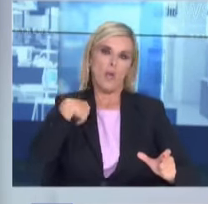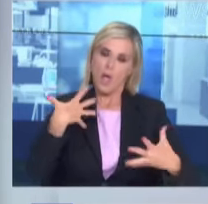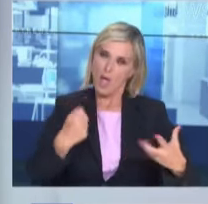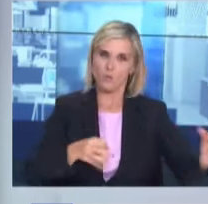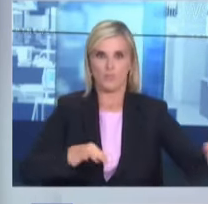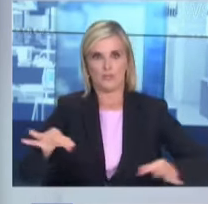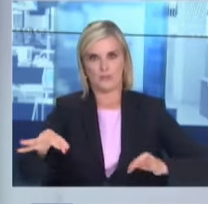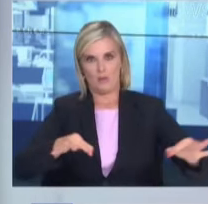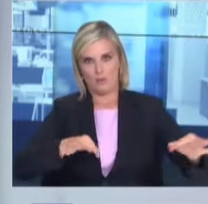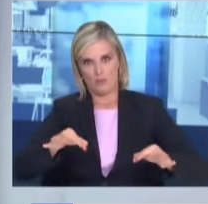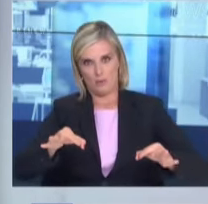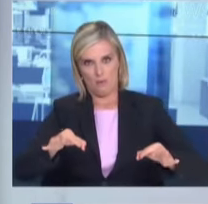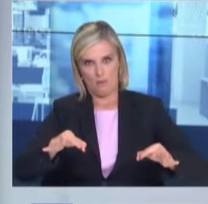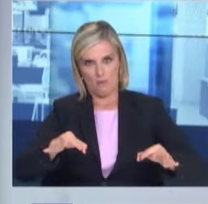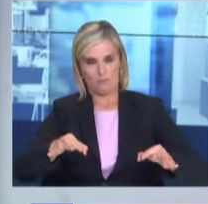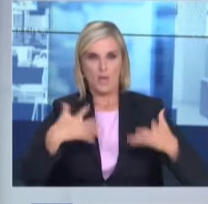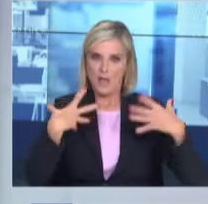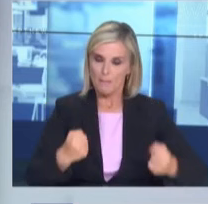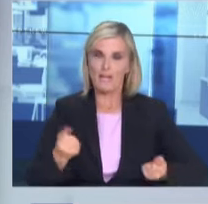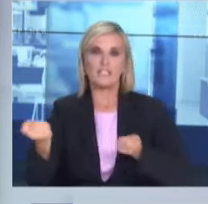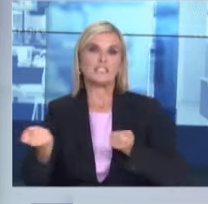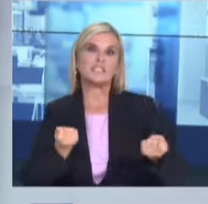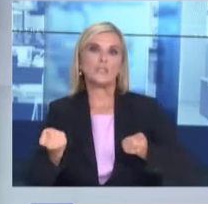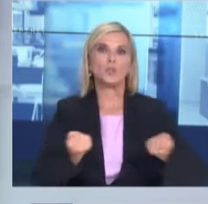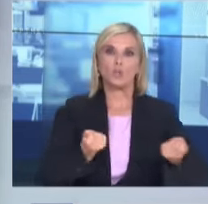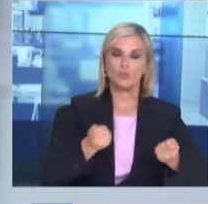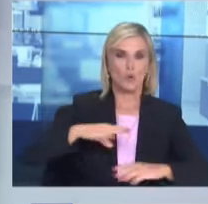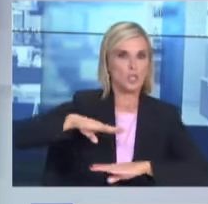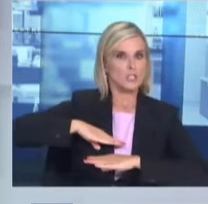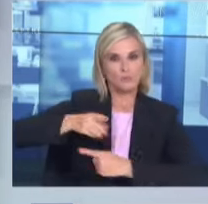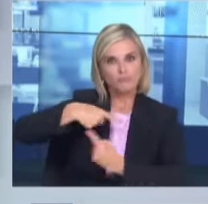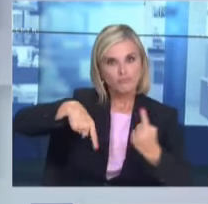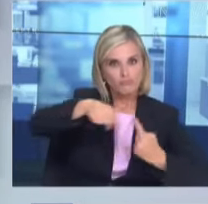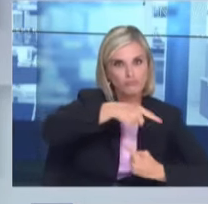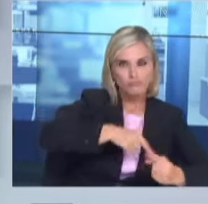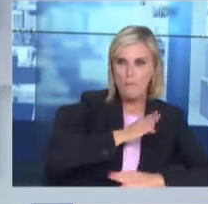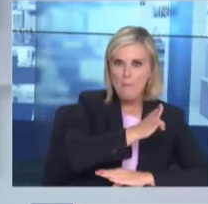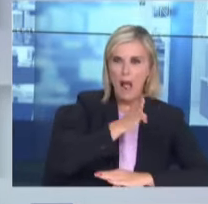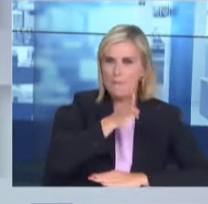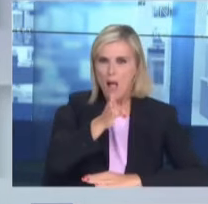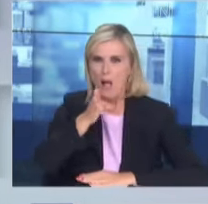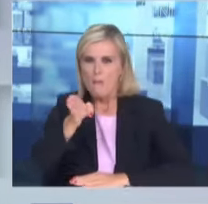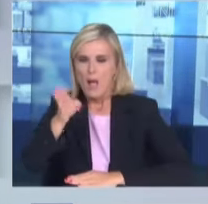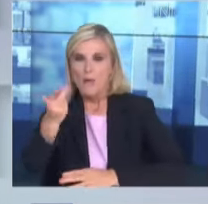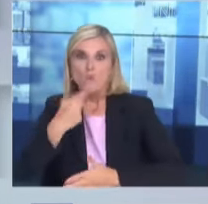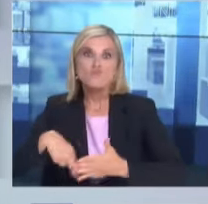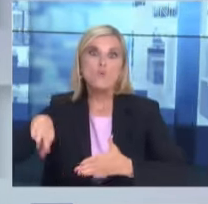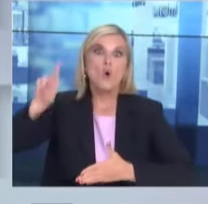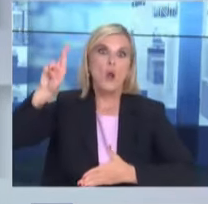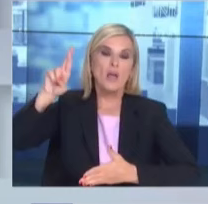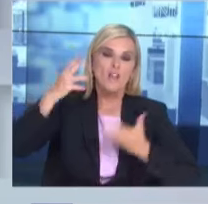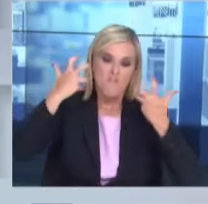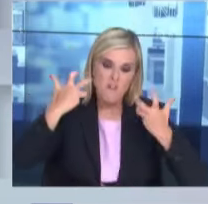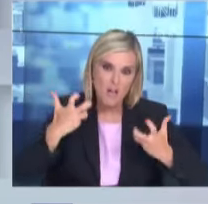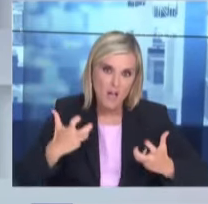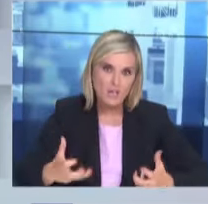Όπως είναι γνωστό, υπάρχει συντονισμός και οι ένοπλες δυνάμεις επιχειρούν και δρούν στις περιοχές που πλήγονται κάθε φορά ανάλογα με τη